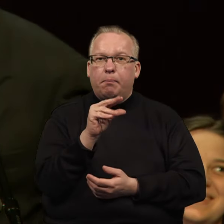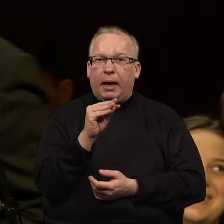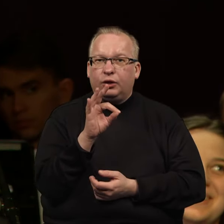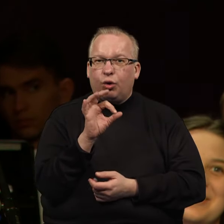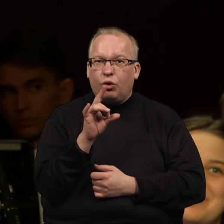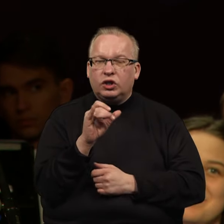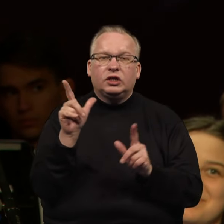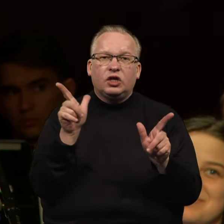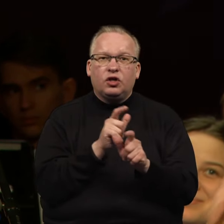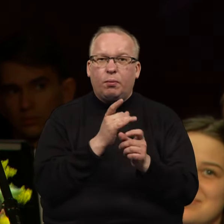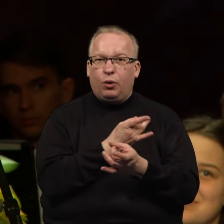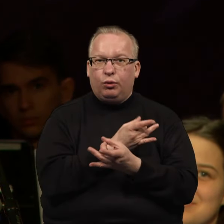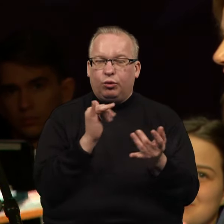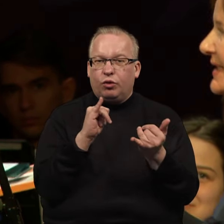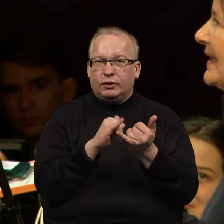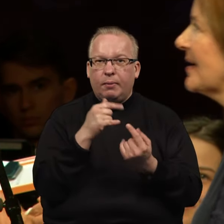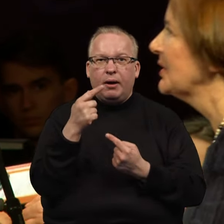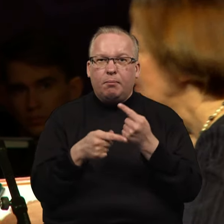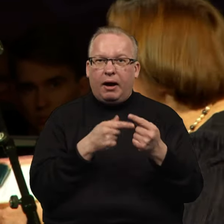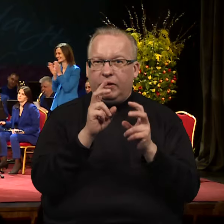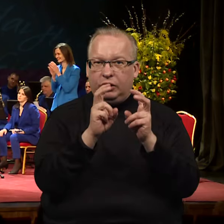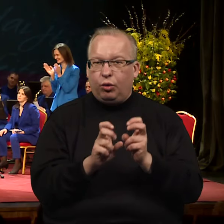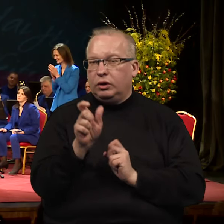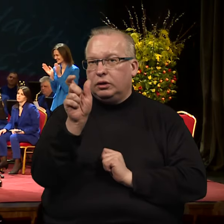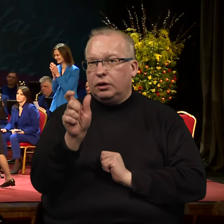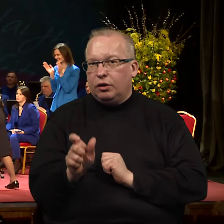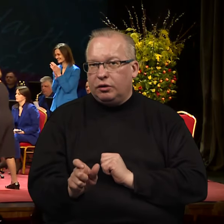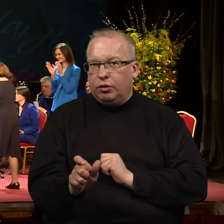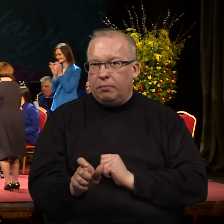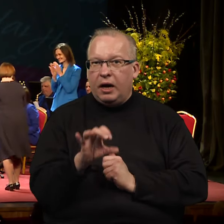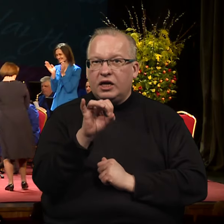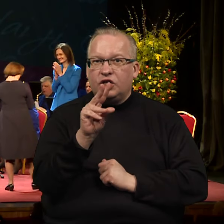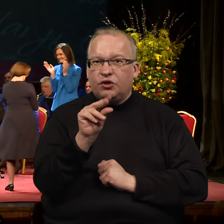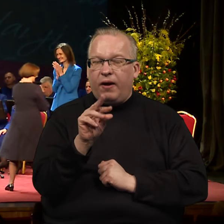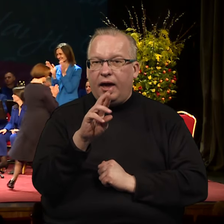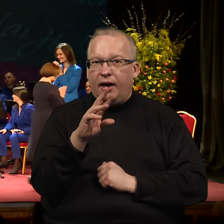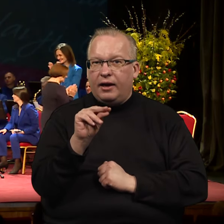Žemaitijos kultūros ir istorijos paveldo tyrinėtojas Povilas Šverebas.